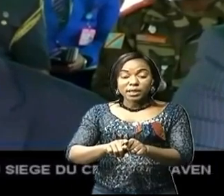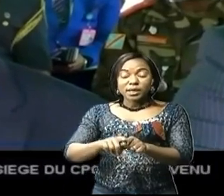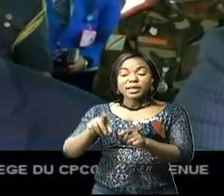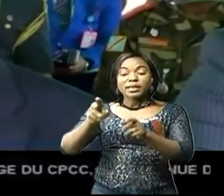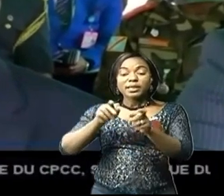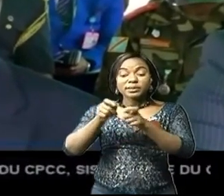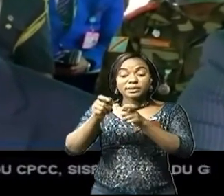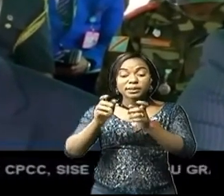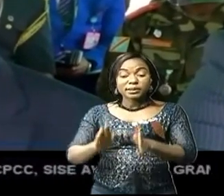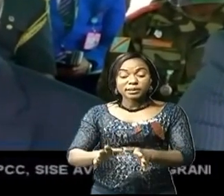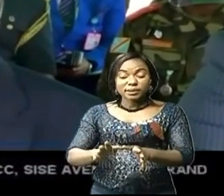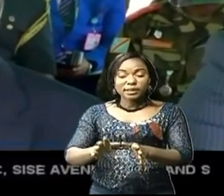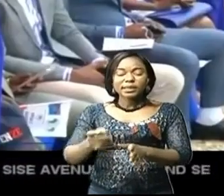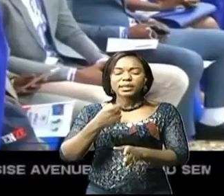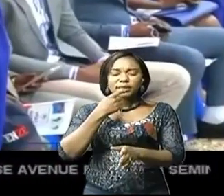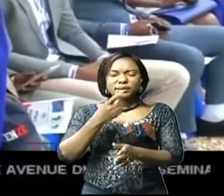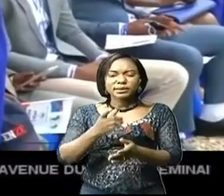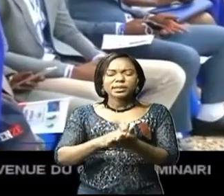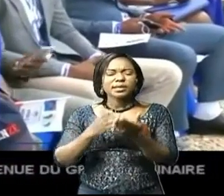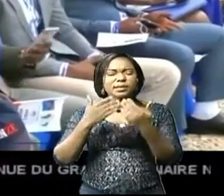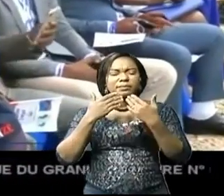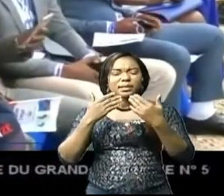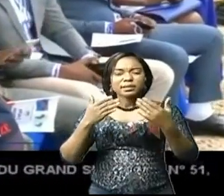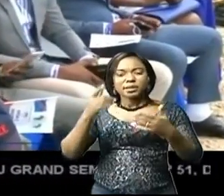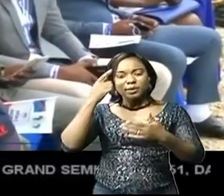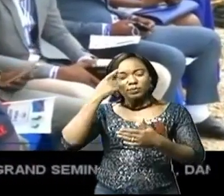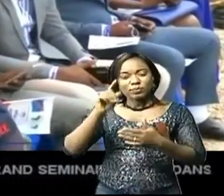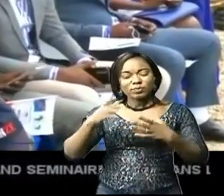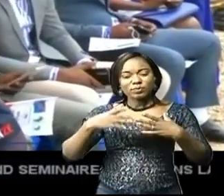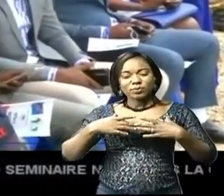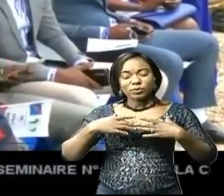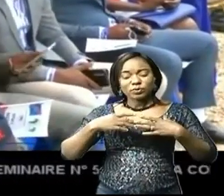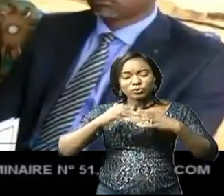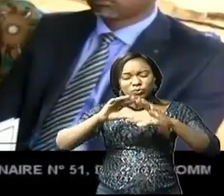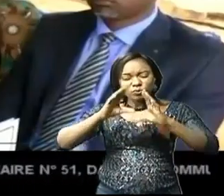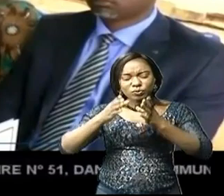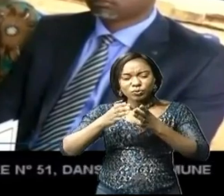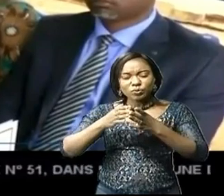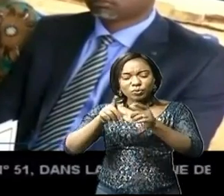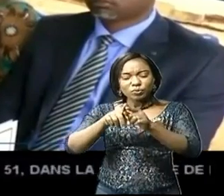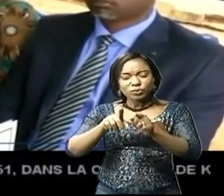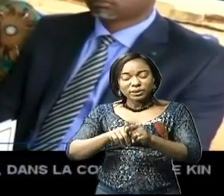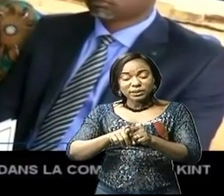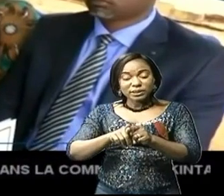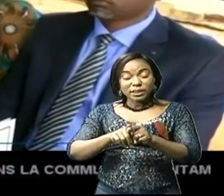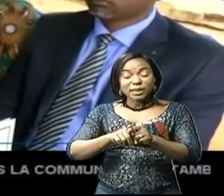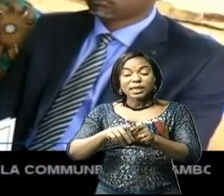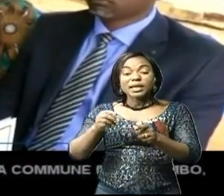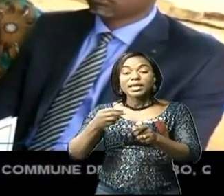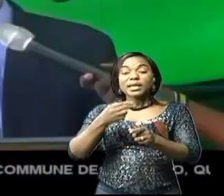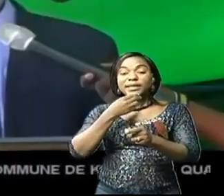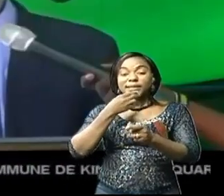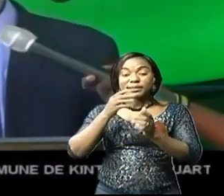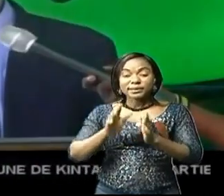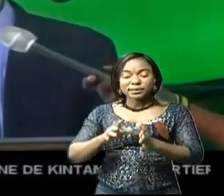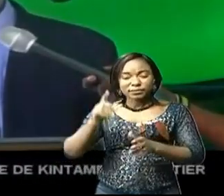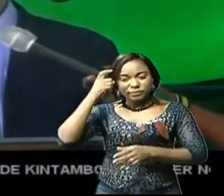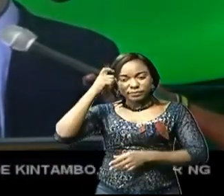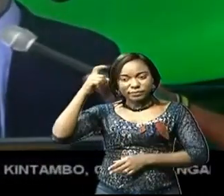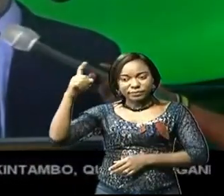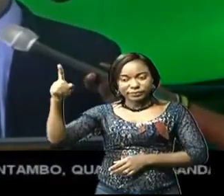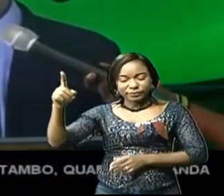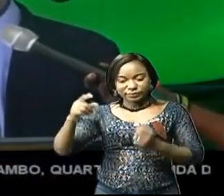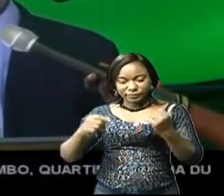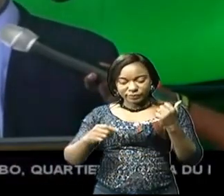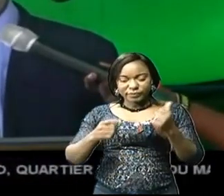son discours, salué ces gestes combien importants pour les Kassayens, qui espèrent à une vie meilleure. Il est toutefois